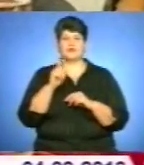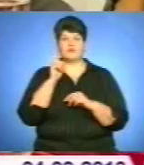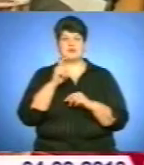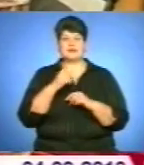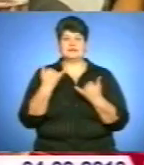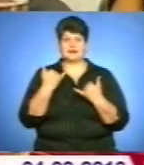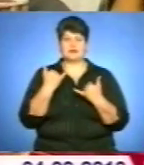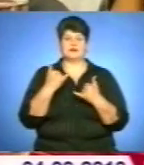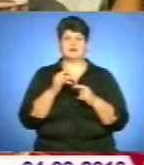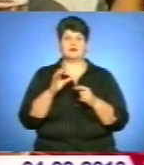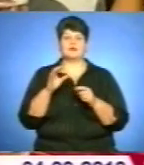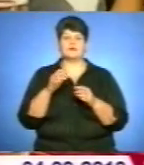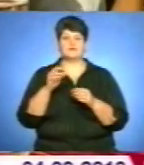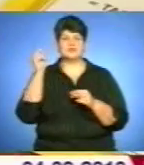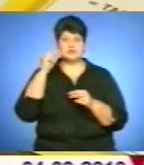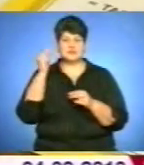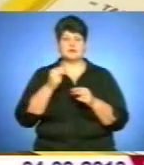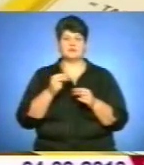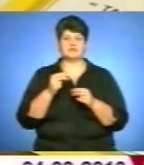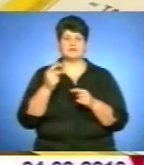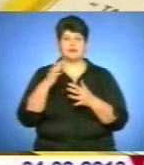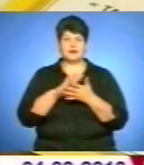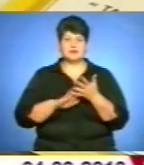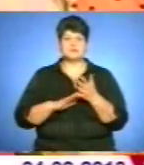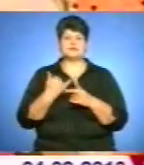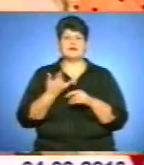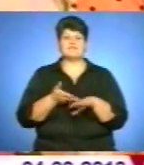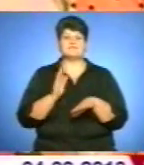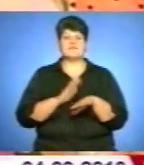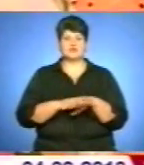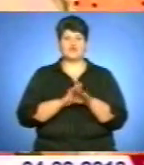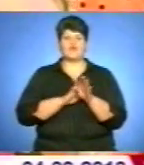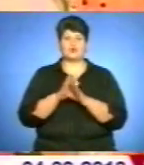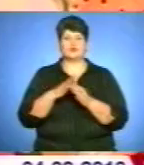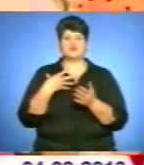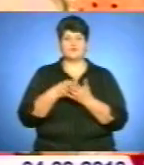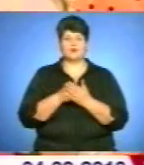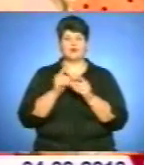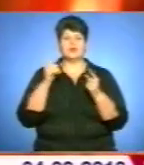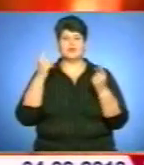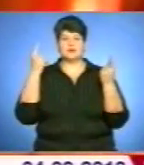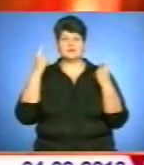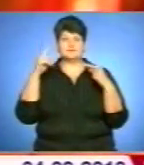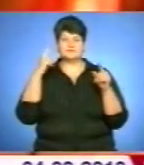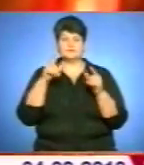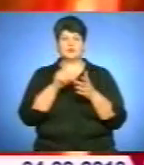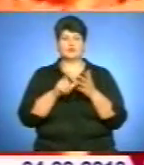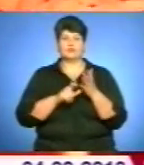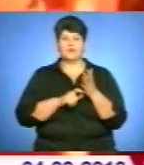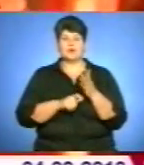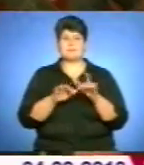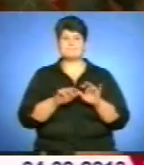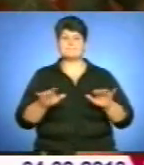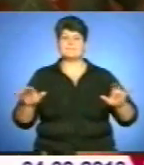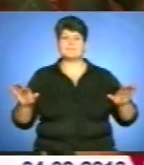Національної опери України. Конкурсанти кажуть, найважче виконувати власні твори. Піаністка Діана Захарук – юний композитор.